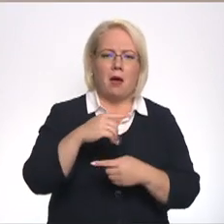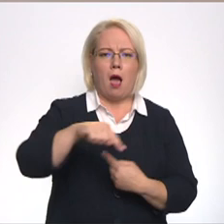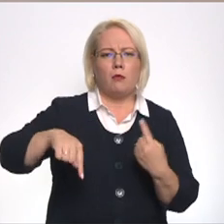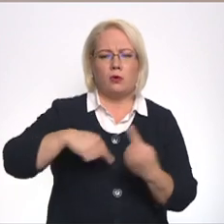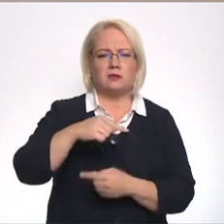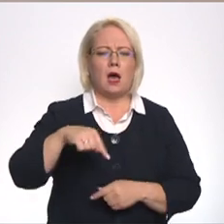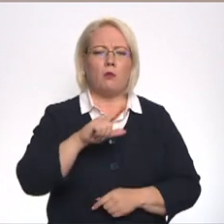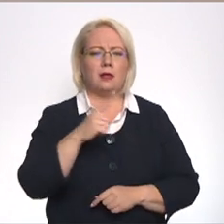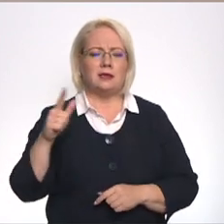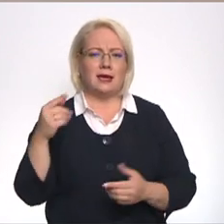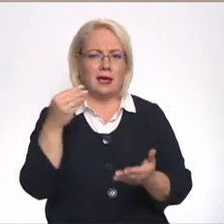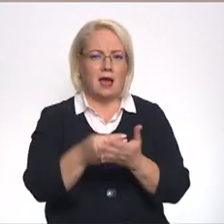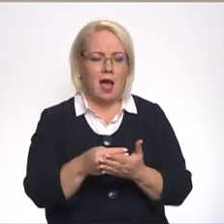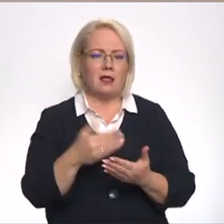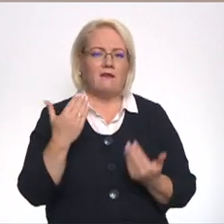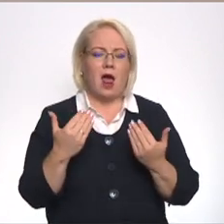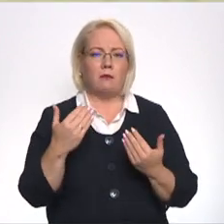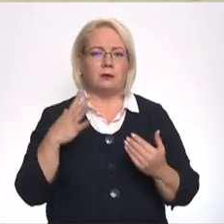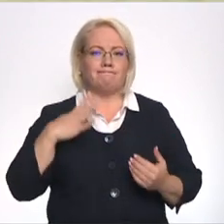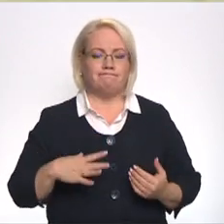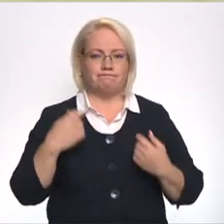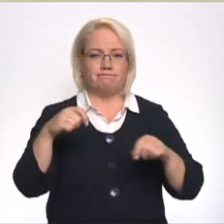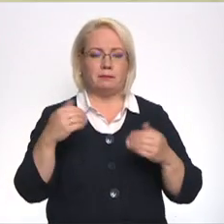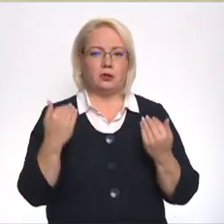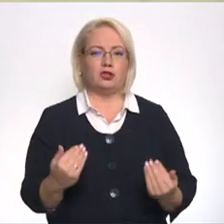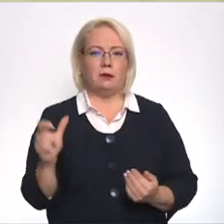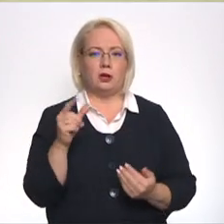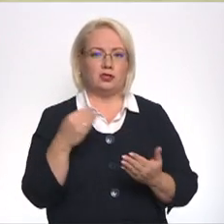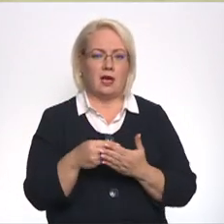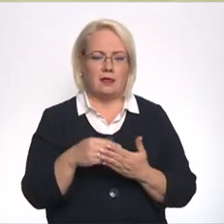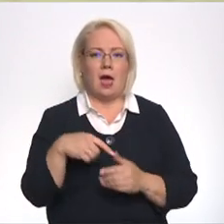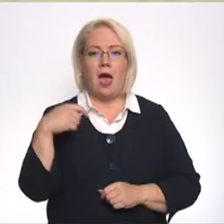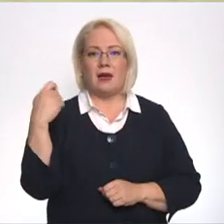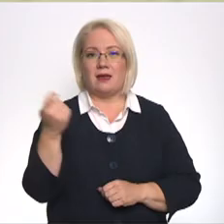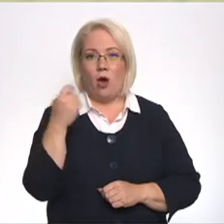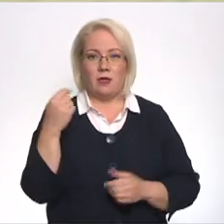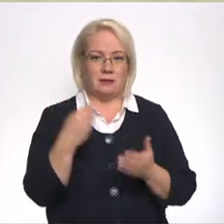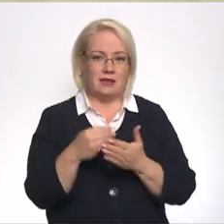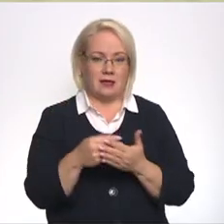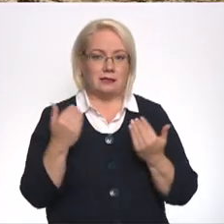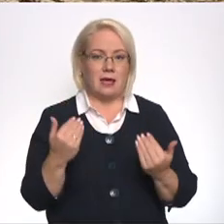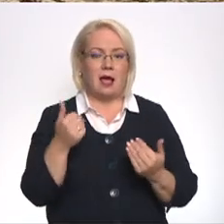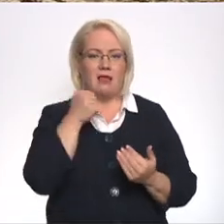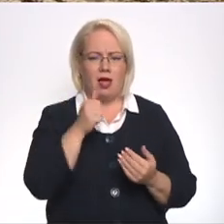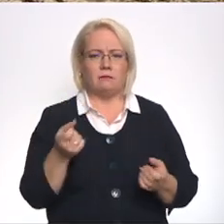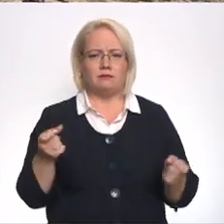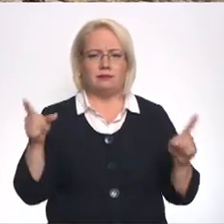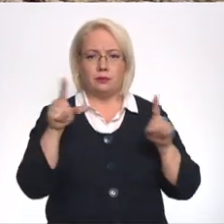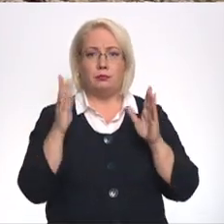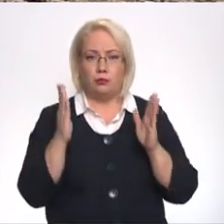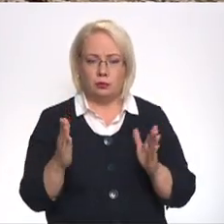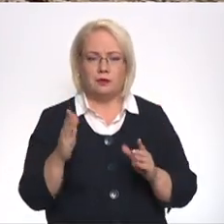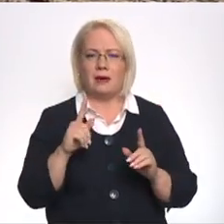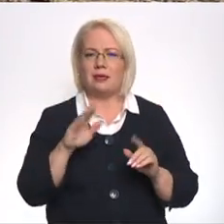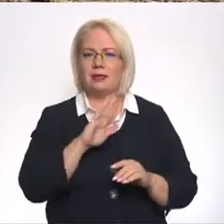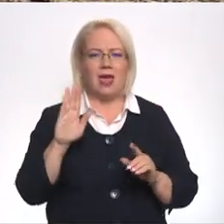spiesti tirgot par šī brīža cenu. Cenas graudiem pēc dažādām aplēsēm šajā gadā vēl kāps, bet tas var arī nesniegt